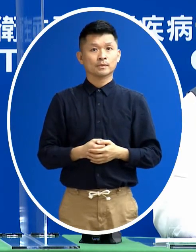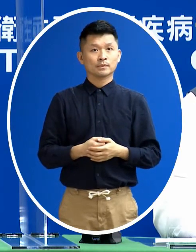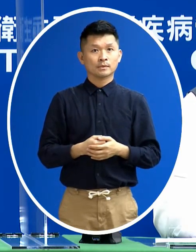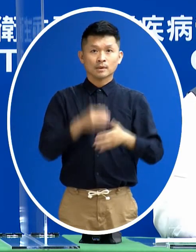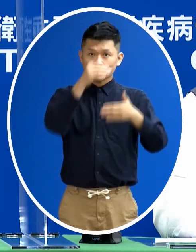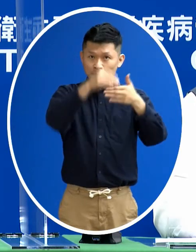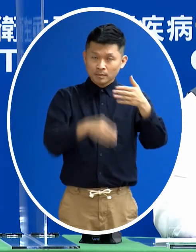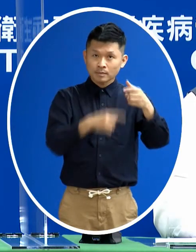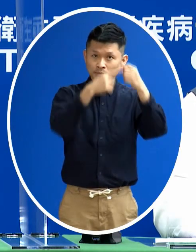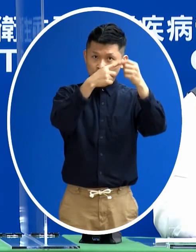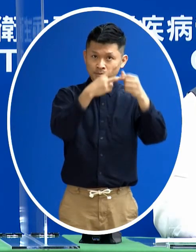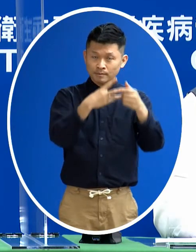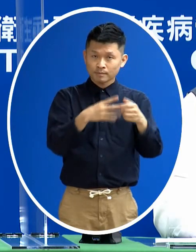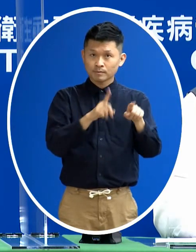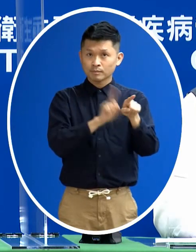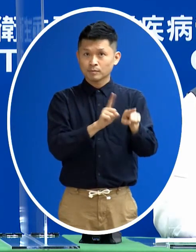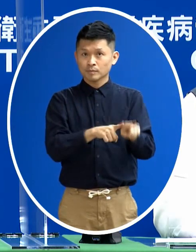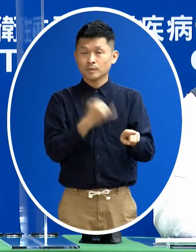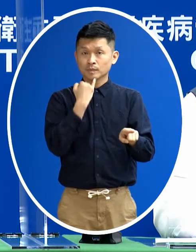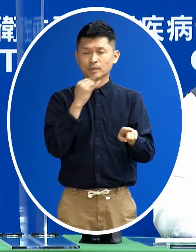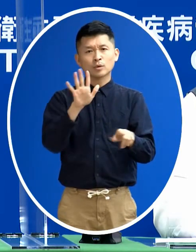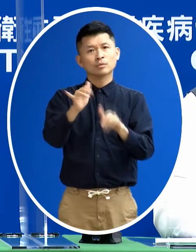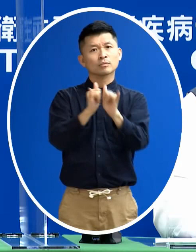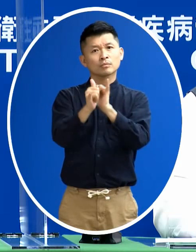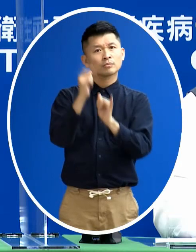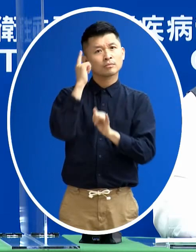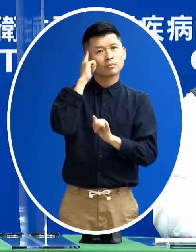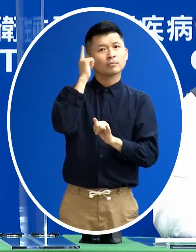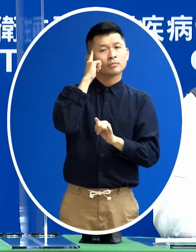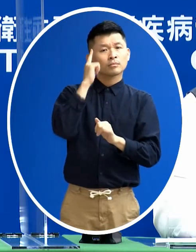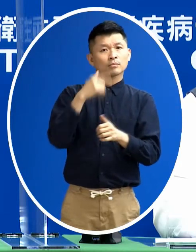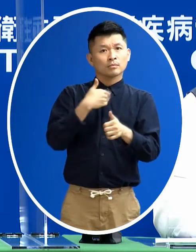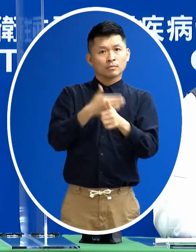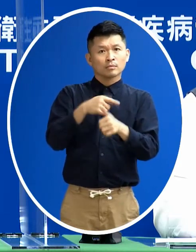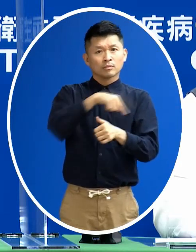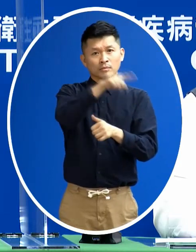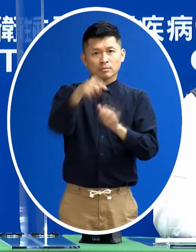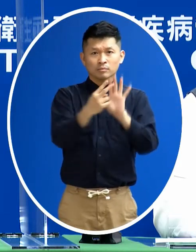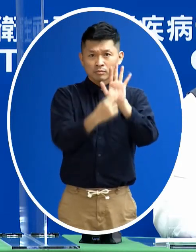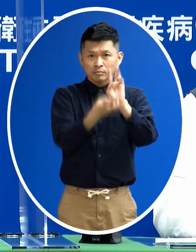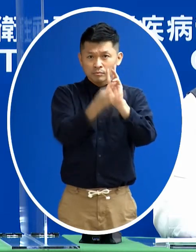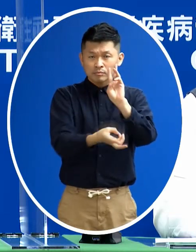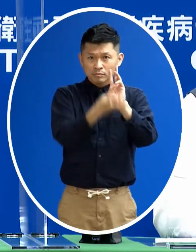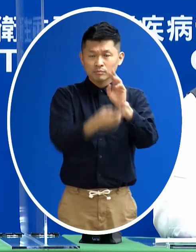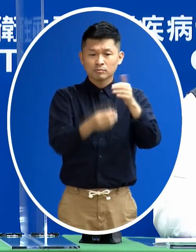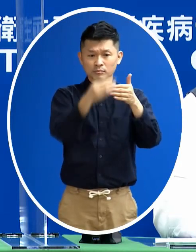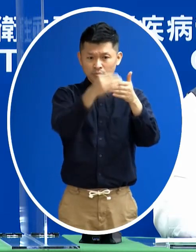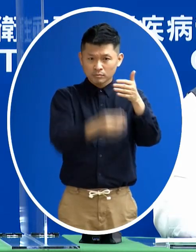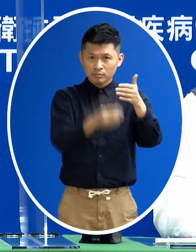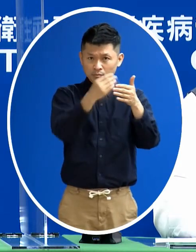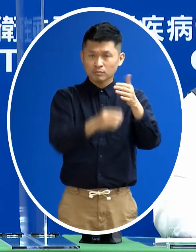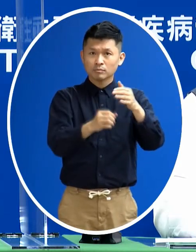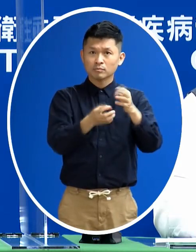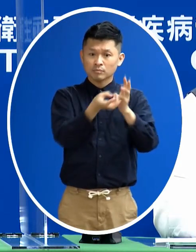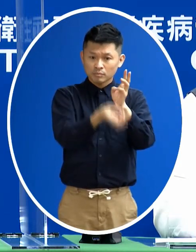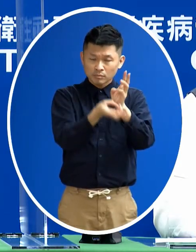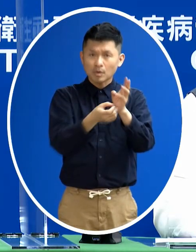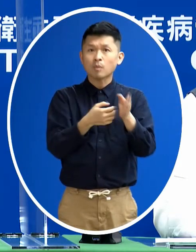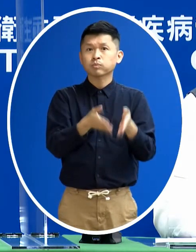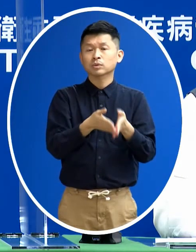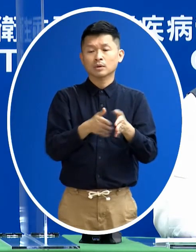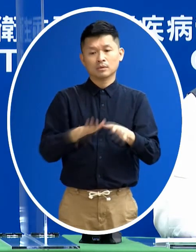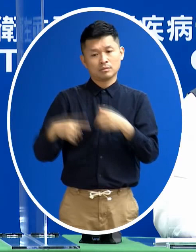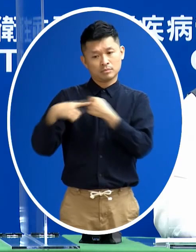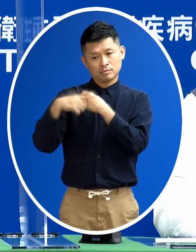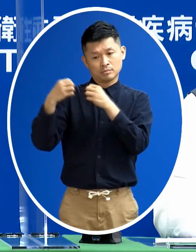求都已經在裡面 不過也有民眾在說 是不是能夠給大家更明確的一些指引在 那我們現在也在研商